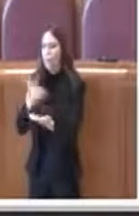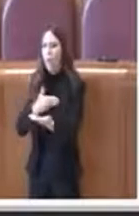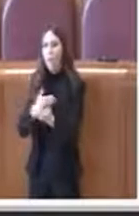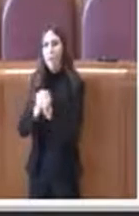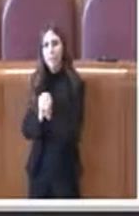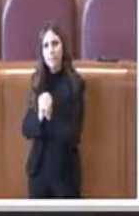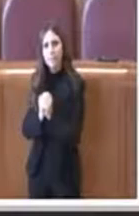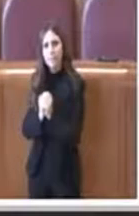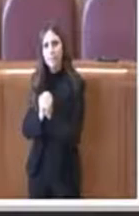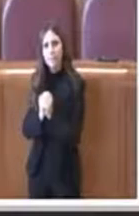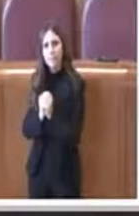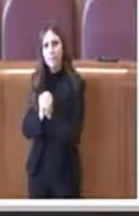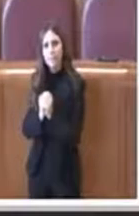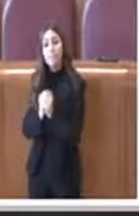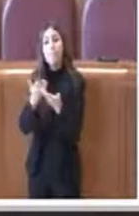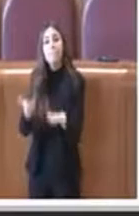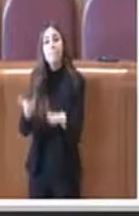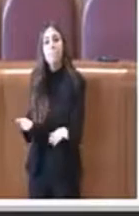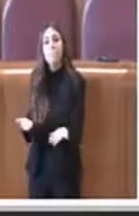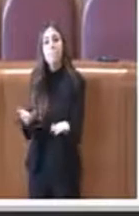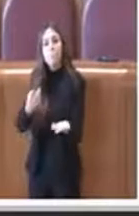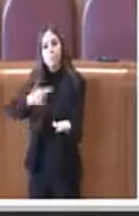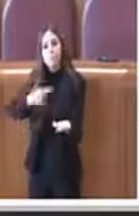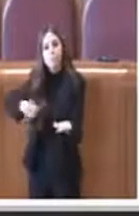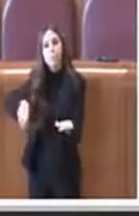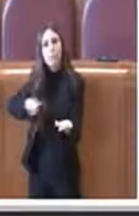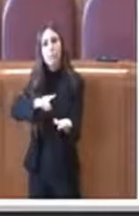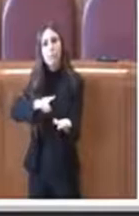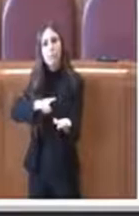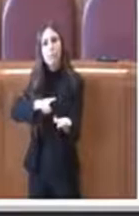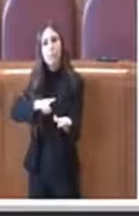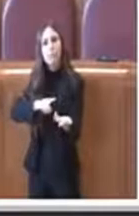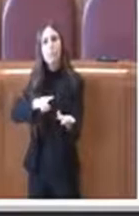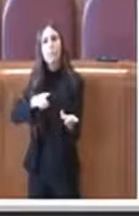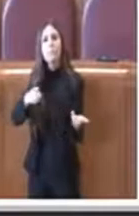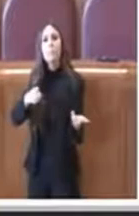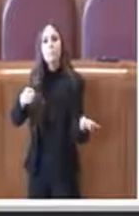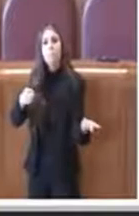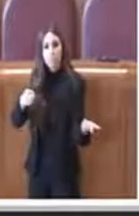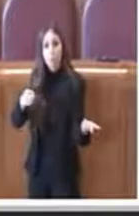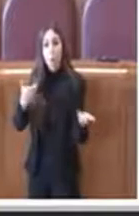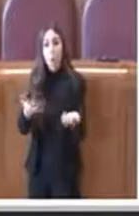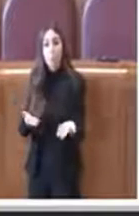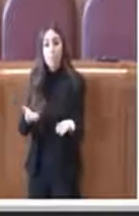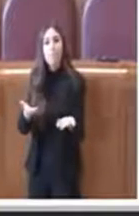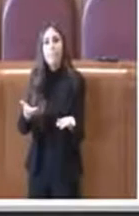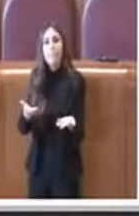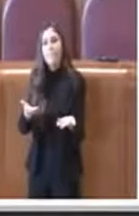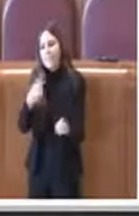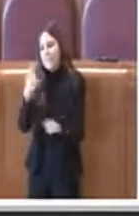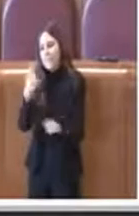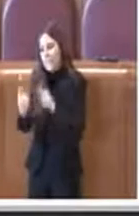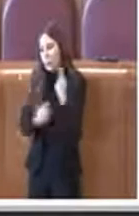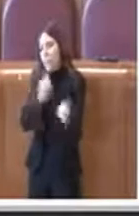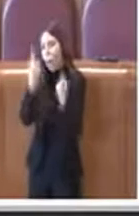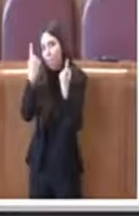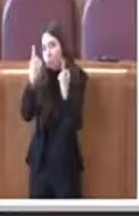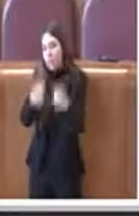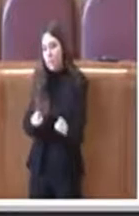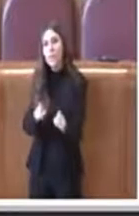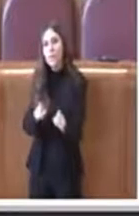dunque noi ci troviamo in questa situazione